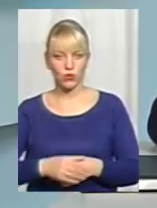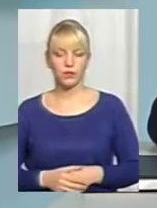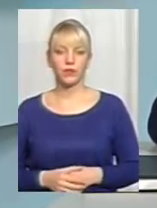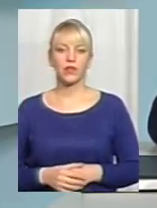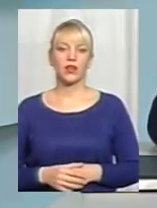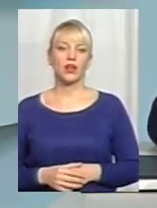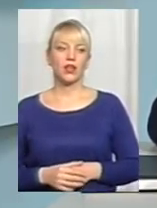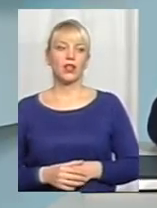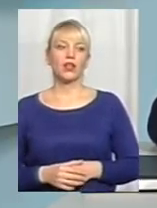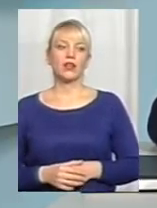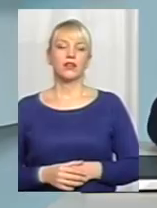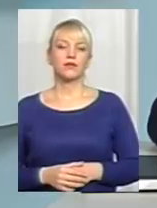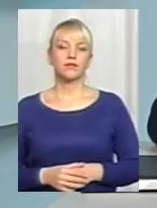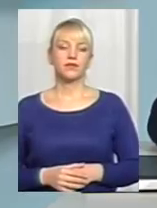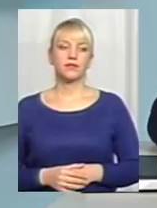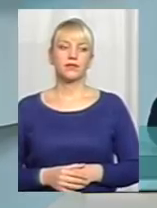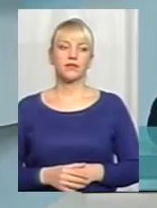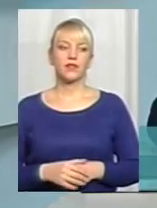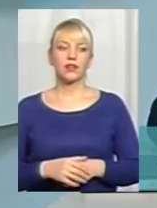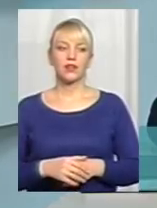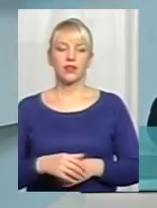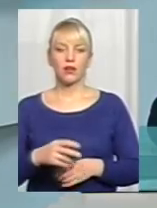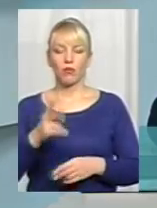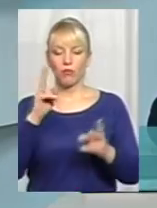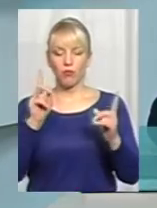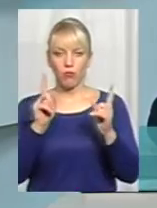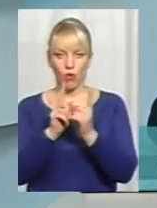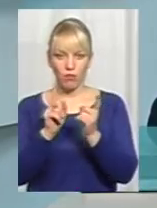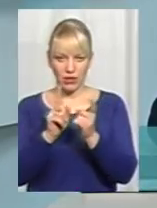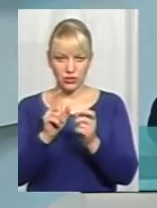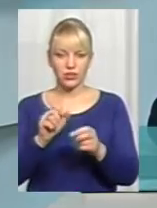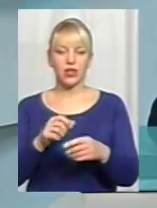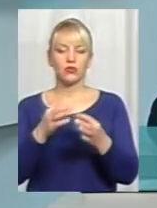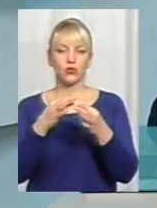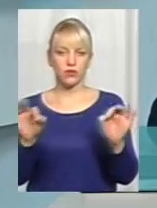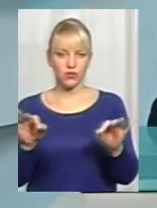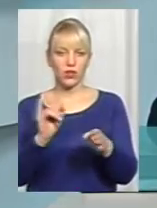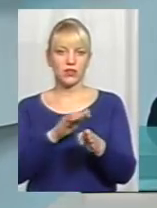Тобто, як я вже зазначив, побачені дозволяються, передбачені і вони виконуються.